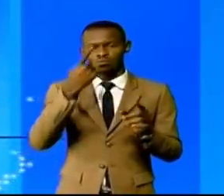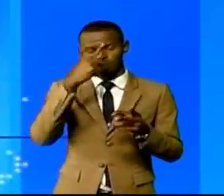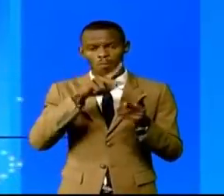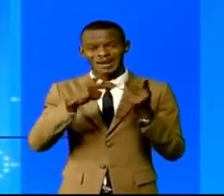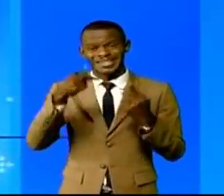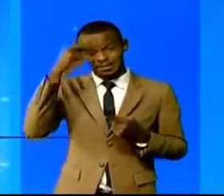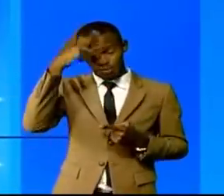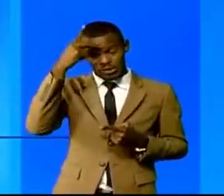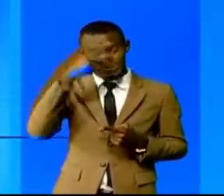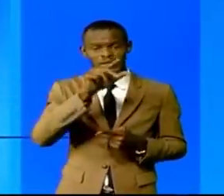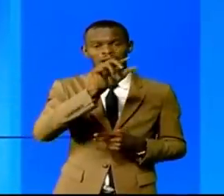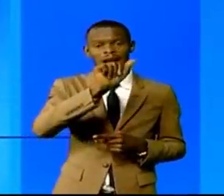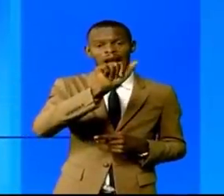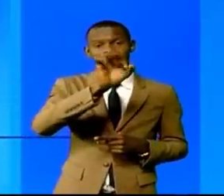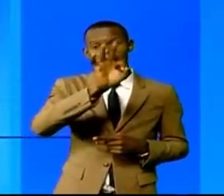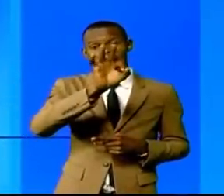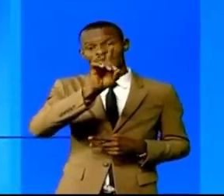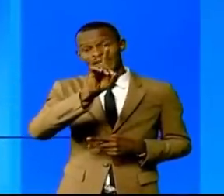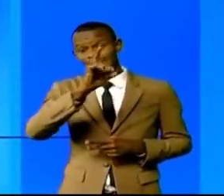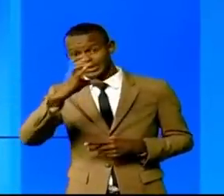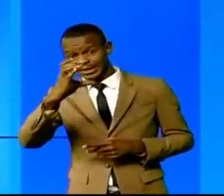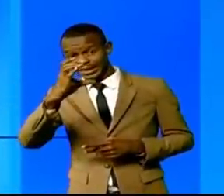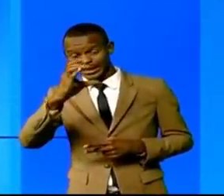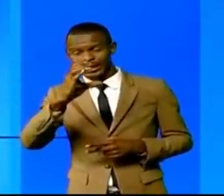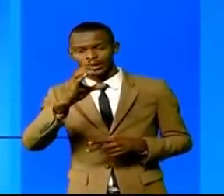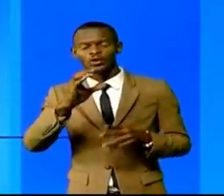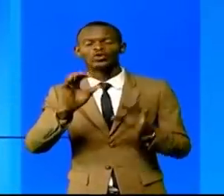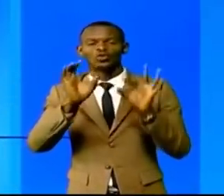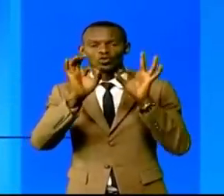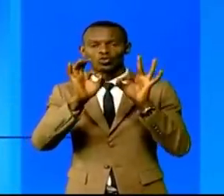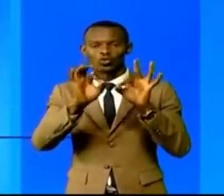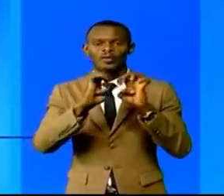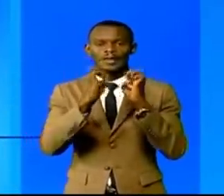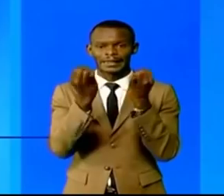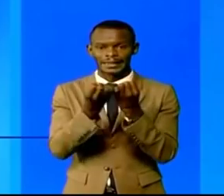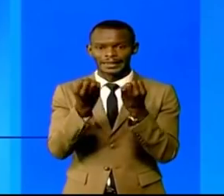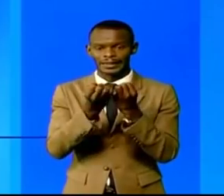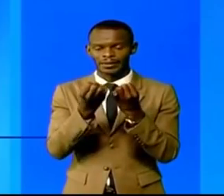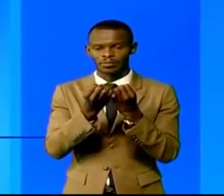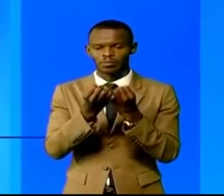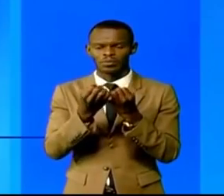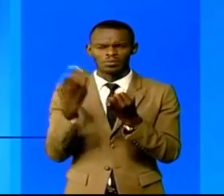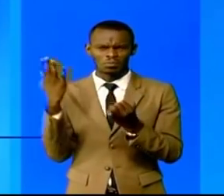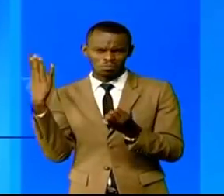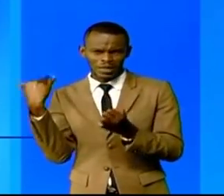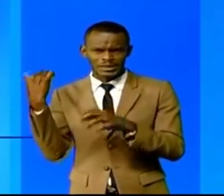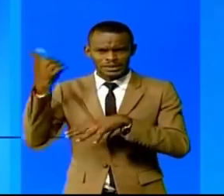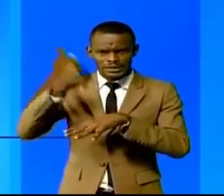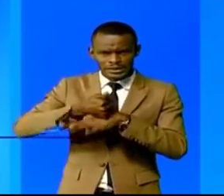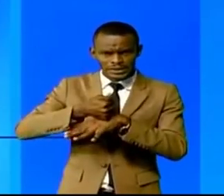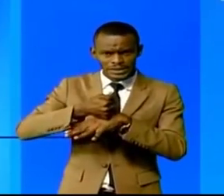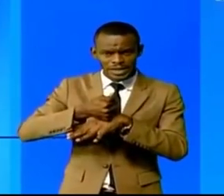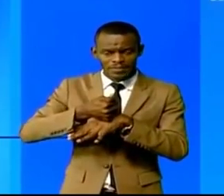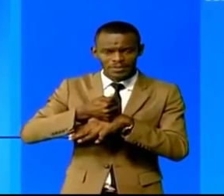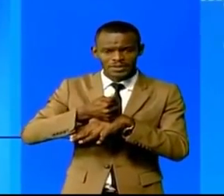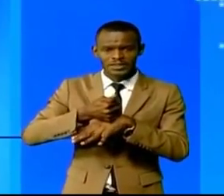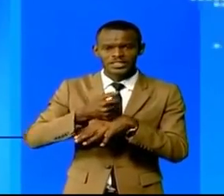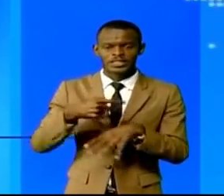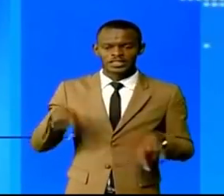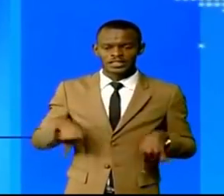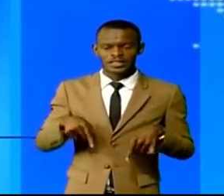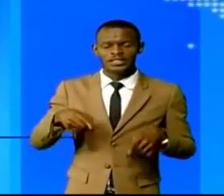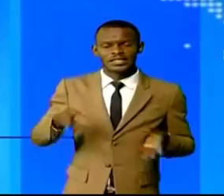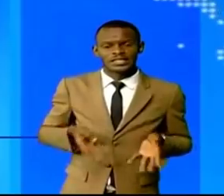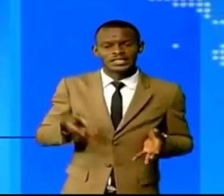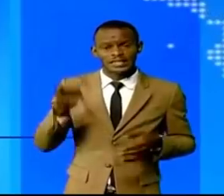par Guy Richard Malongo qui a pris ses fonctions mardi dernier au siège national de l'FDC à Kinshasa sur